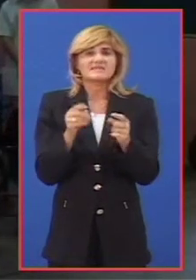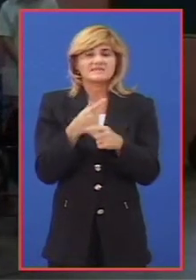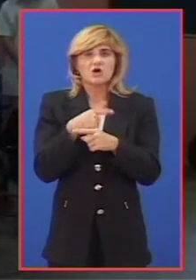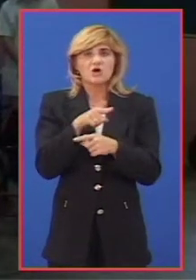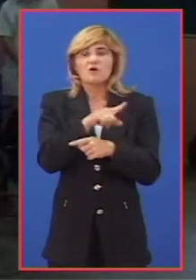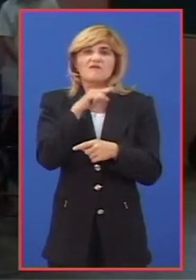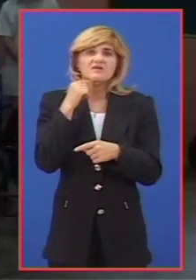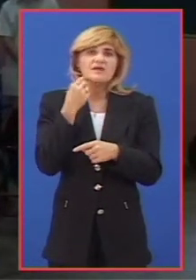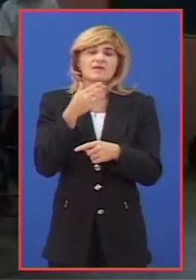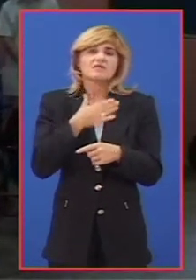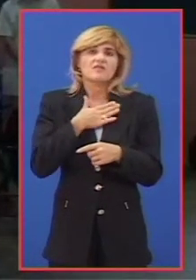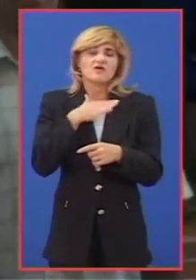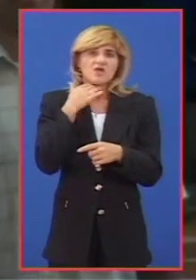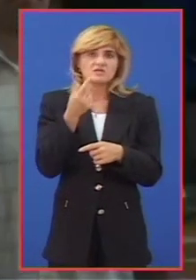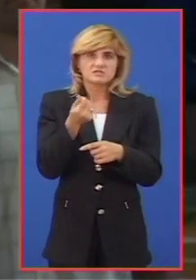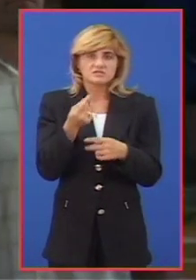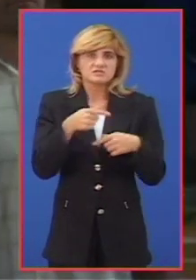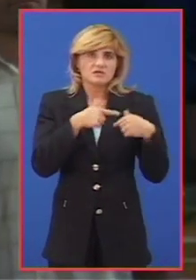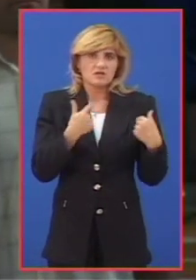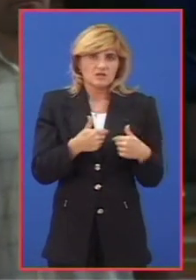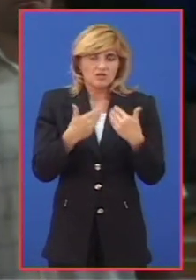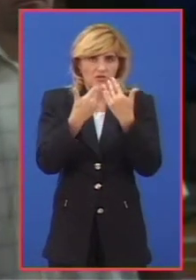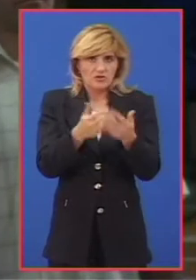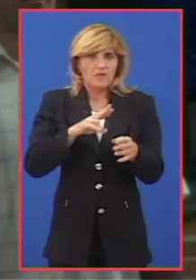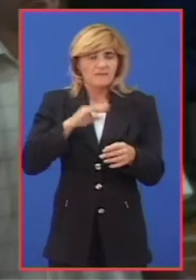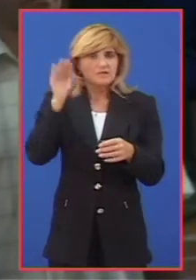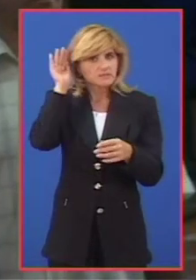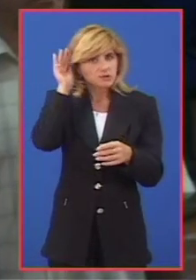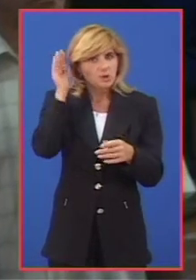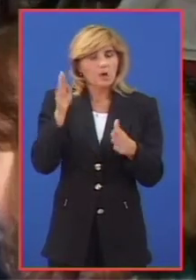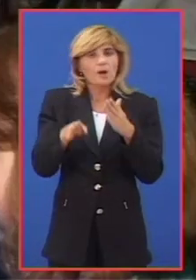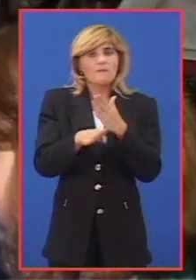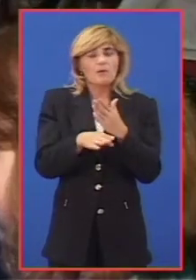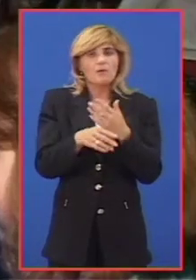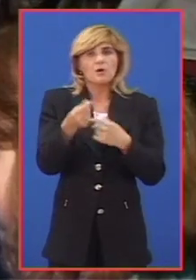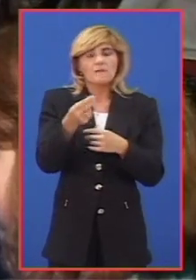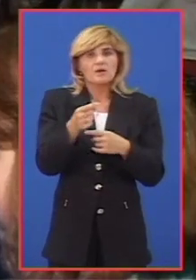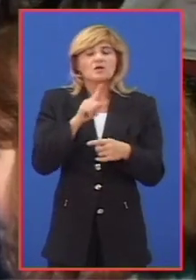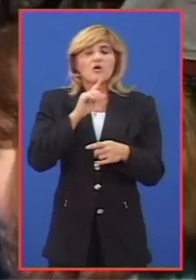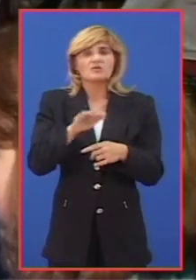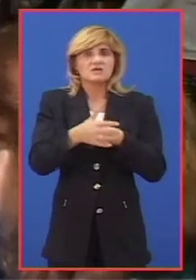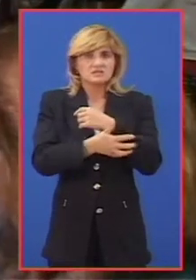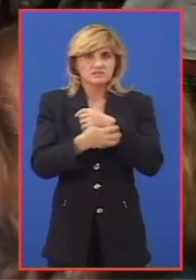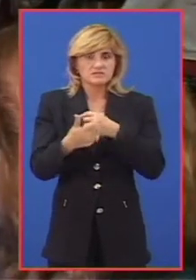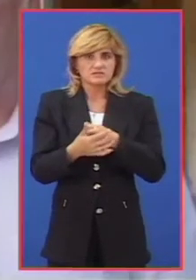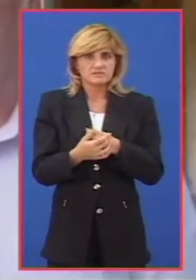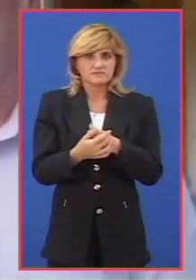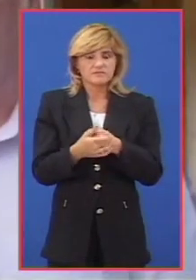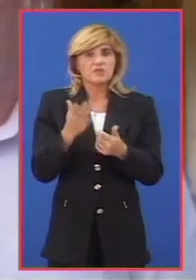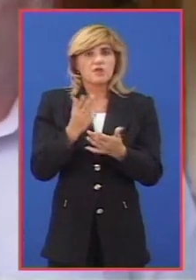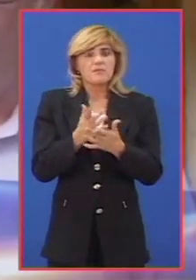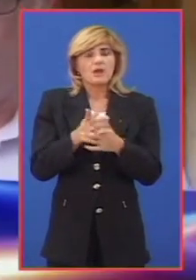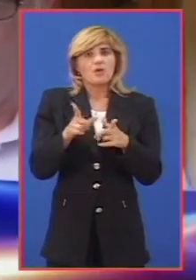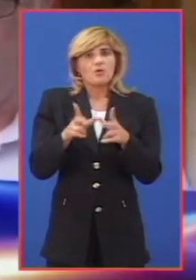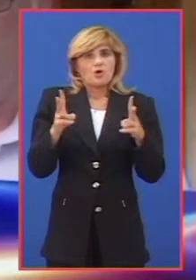Obzirom da ne imaju svoje sredstva, donatori su imali sluhe da pomognu materialno neobezbeđenoj deci. Bili smo u kontaktu